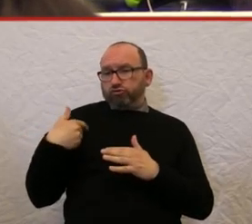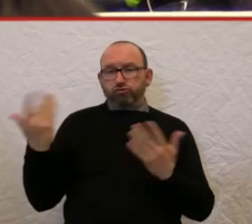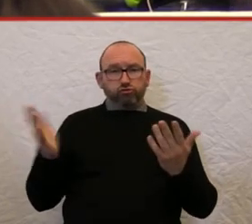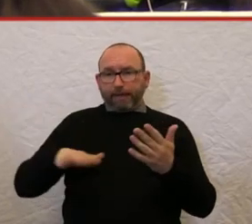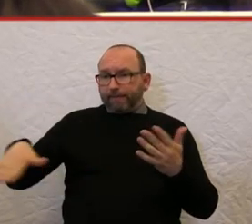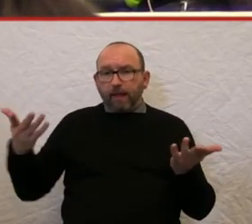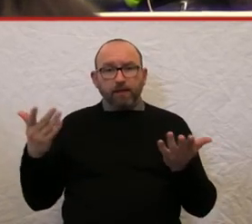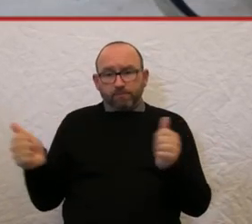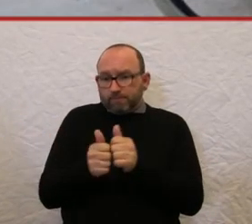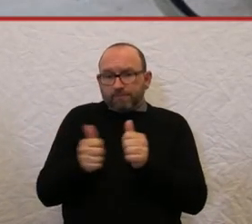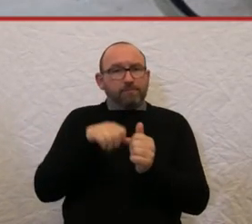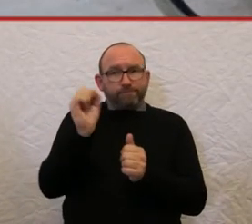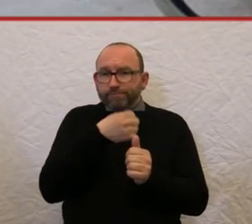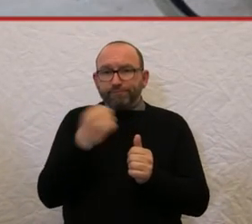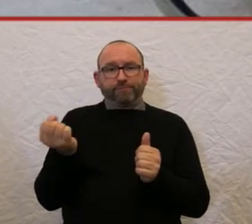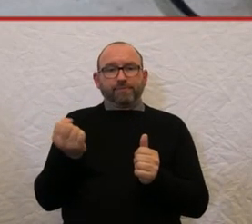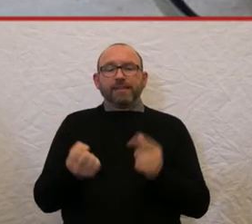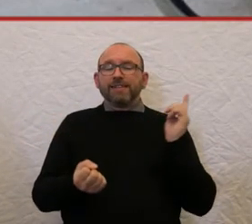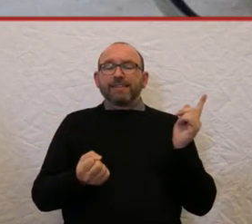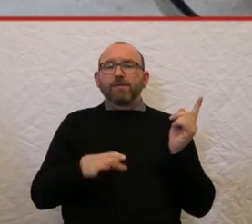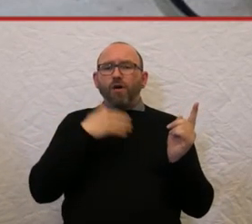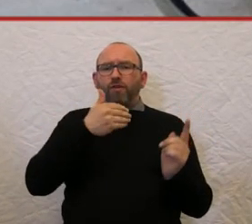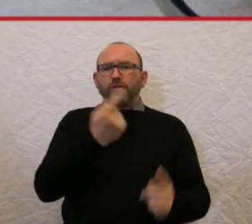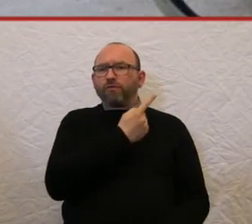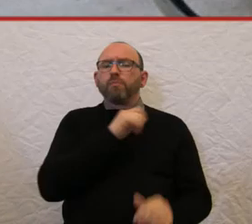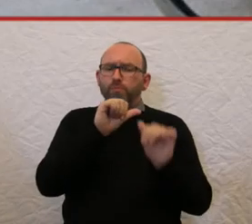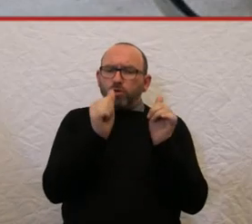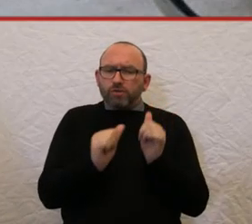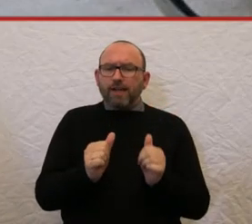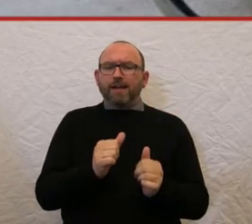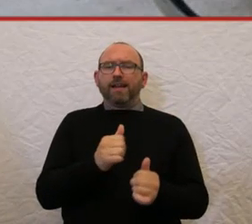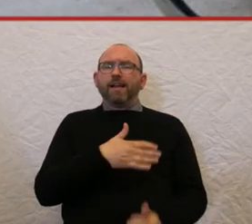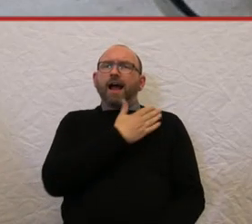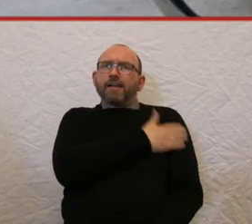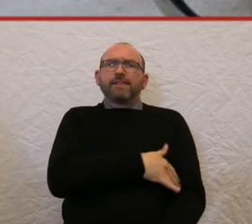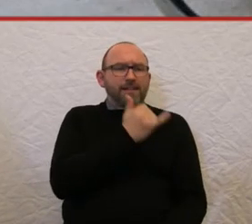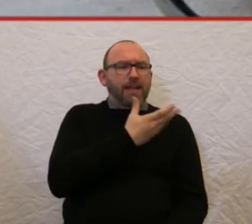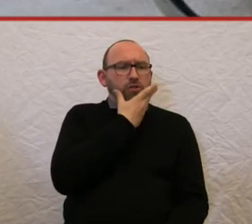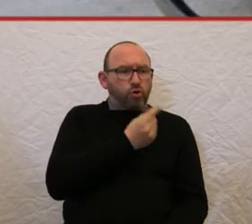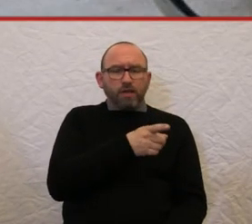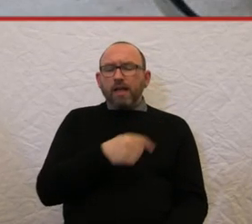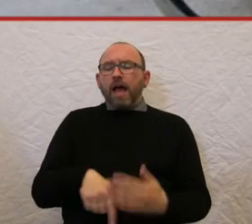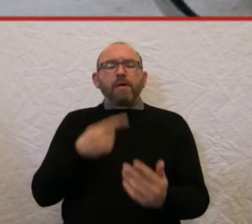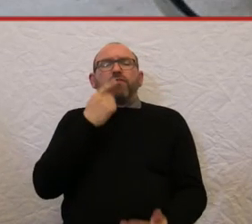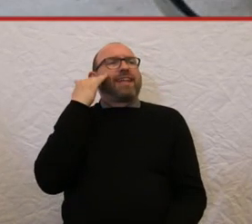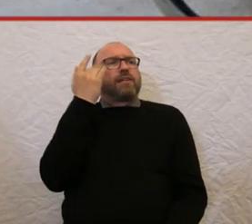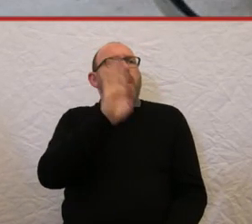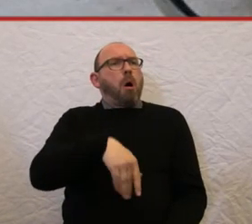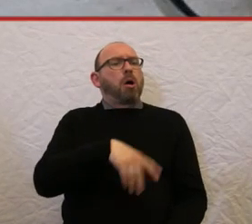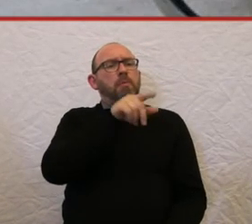meine Kinder. Das sind wieder solche Annahmen, die auch hinter solchen Modellen stecken, dass Menschen mit Behinderung sowieso alleine sind.